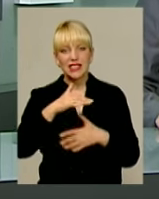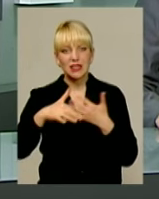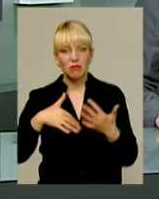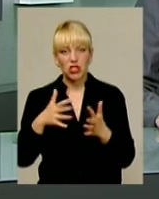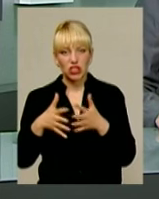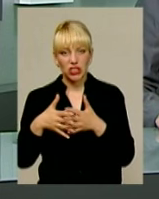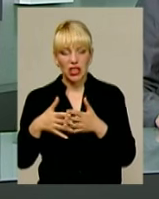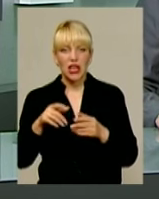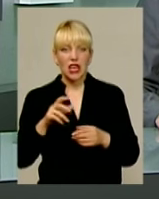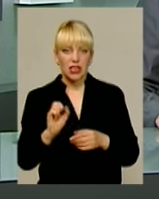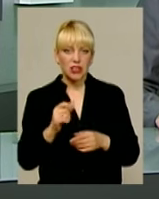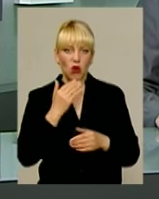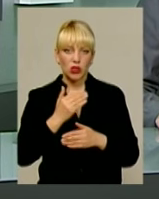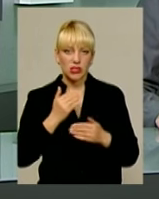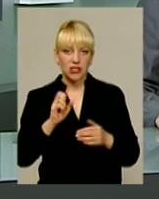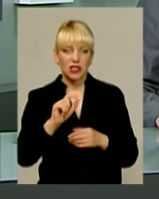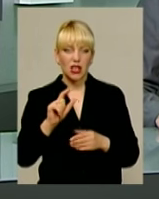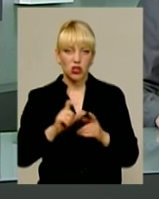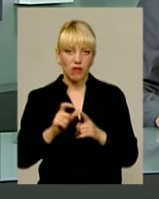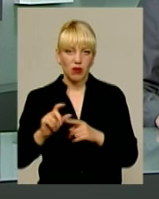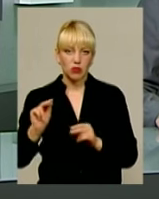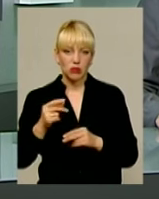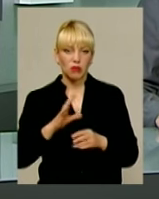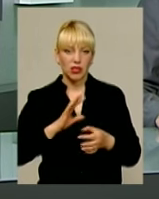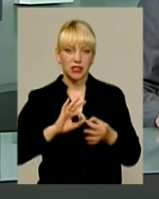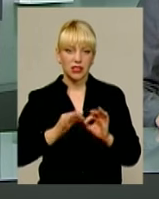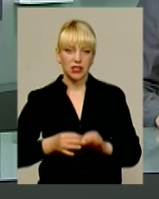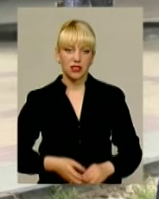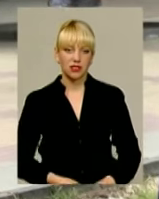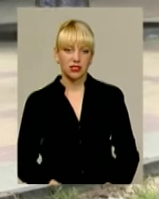бігу. Остання, за словами чемпіону, вдалася їм складніше.